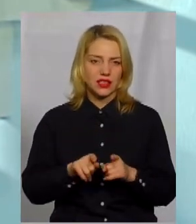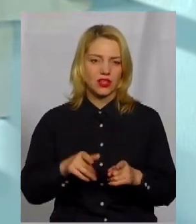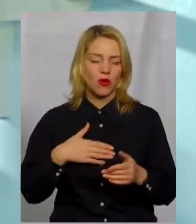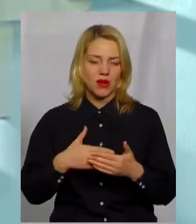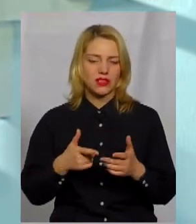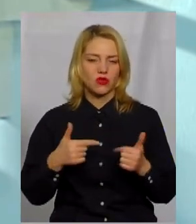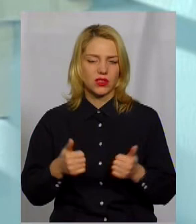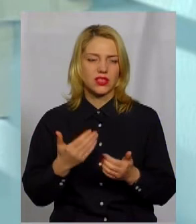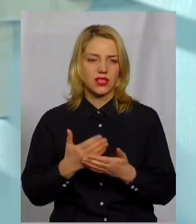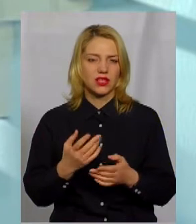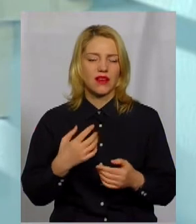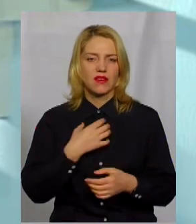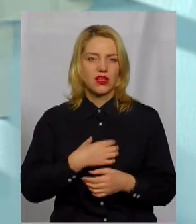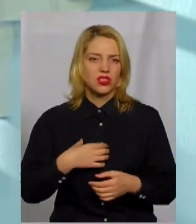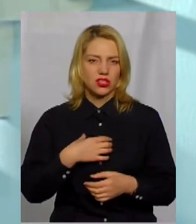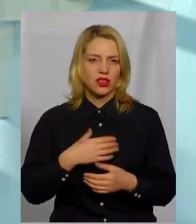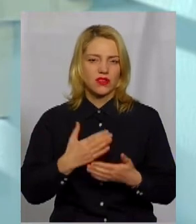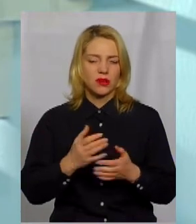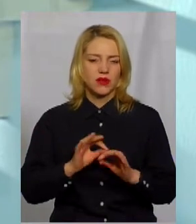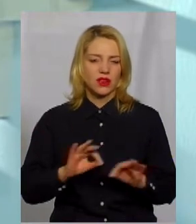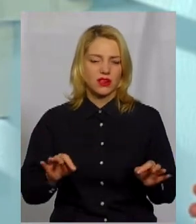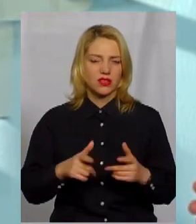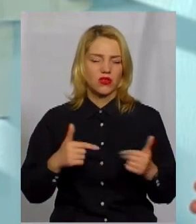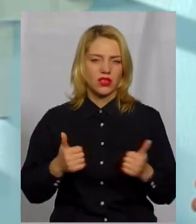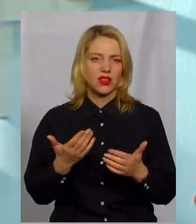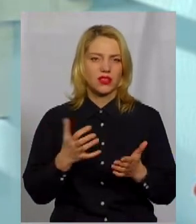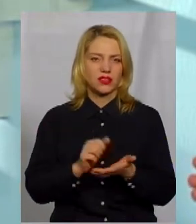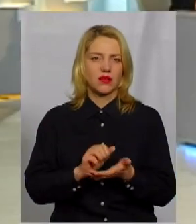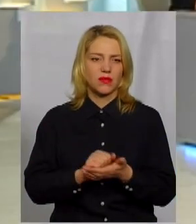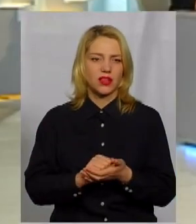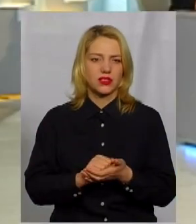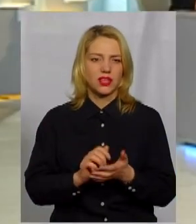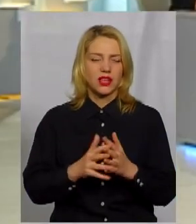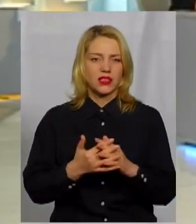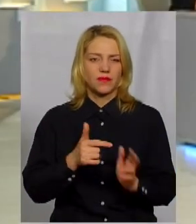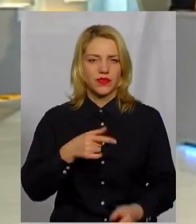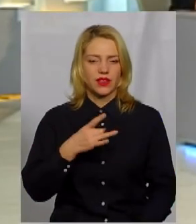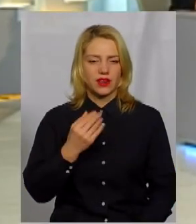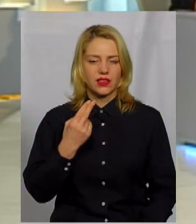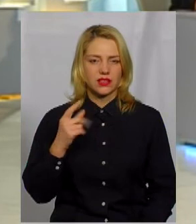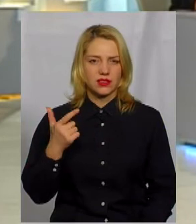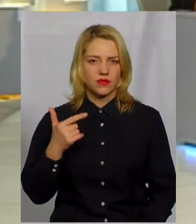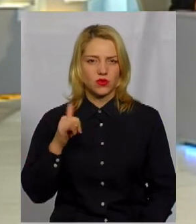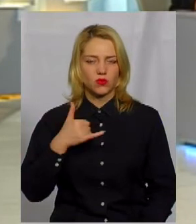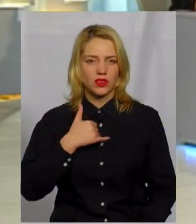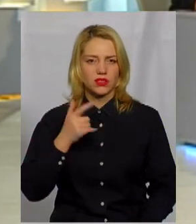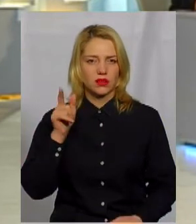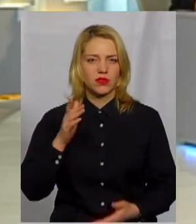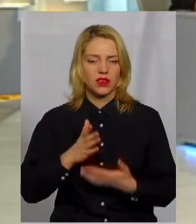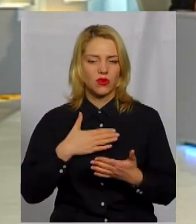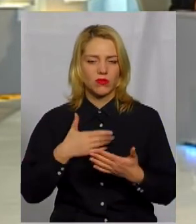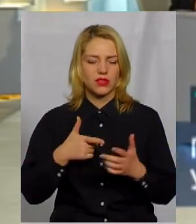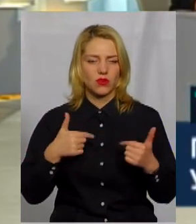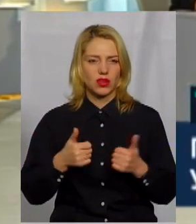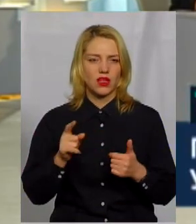є надзвичайно важливою. Є прекрасні організації, які займаються, наприклад, в селі Гриці у нас є громадська організація, яка